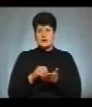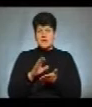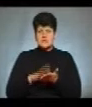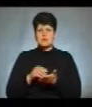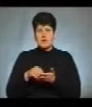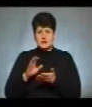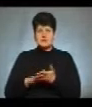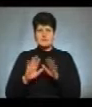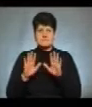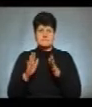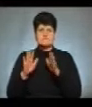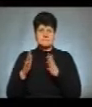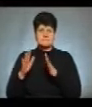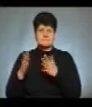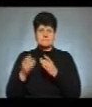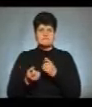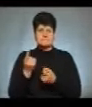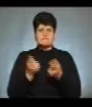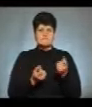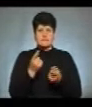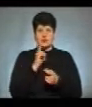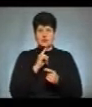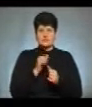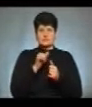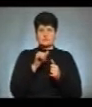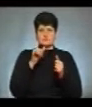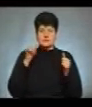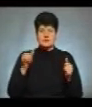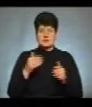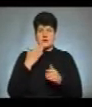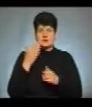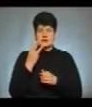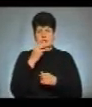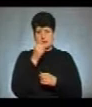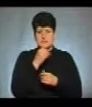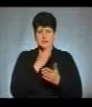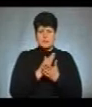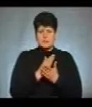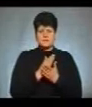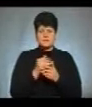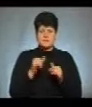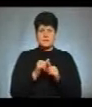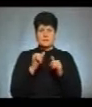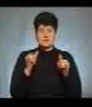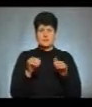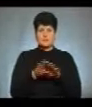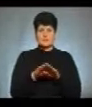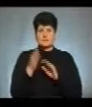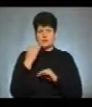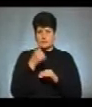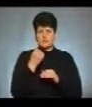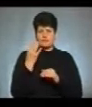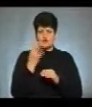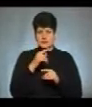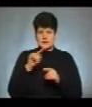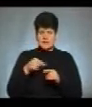випадки. Поки що ми бачимо ріст, якщо взяти за останні три місяці, маємо ріст в порівнянні з минулим роком в 4,4